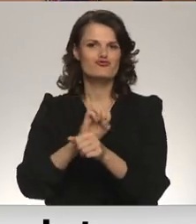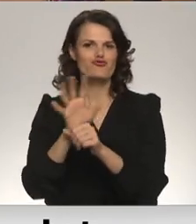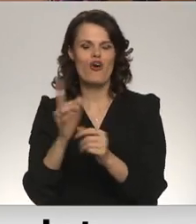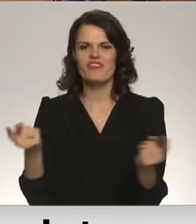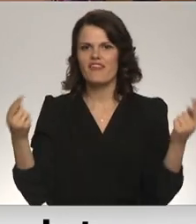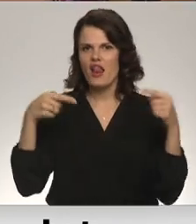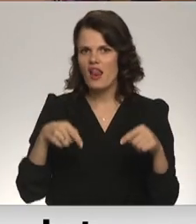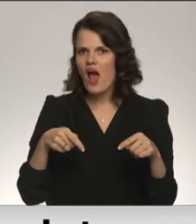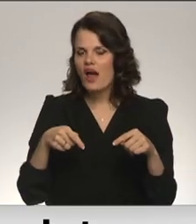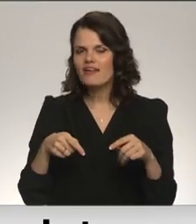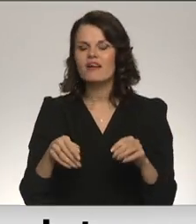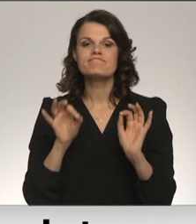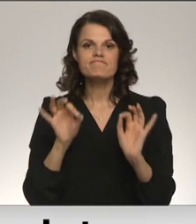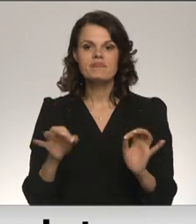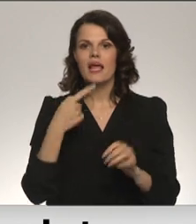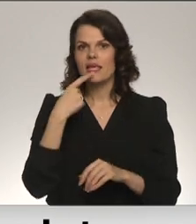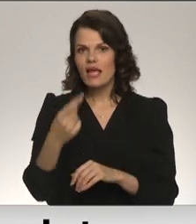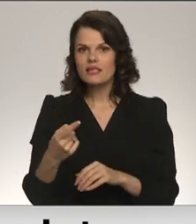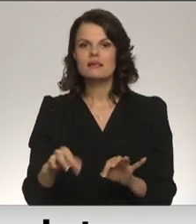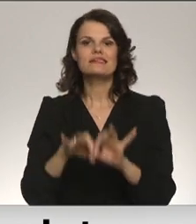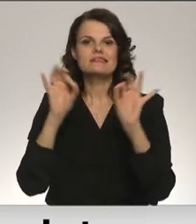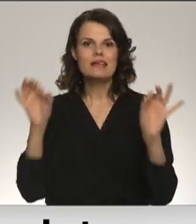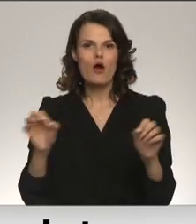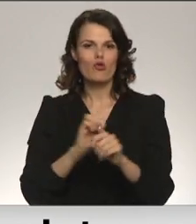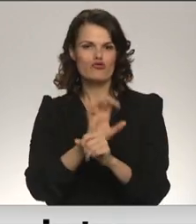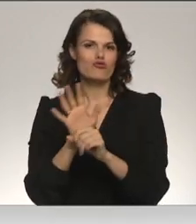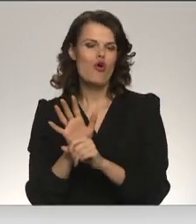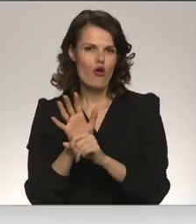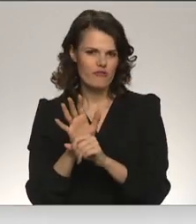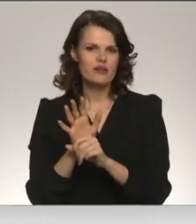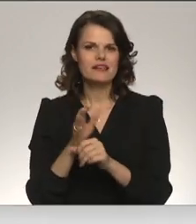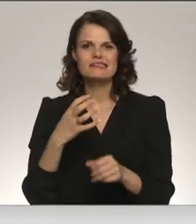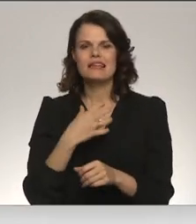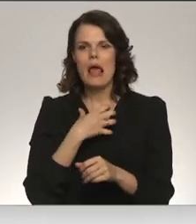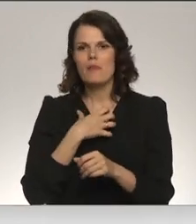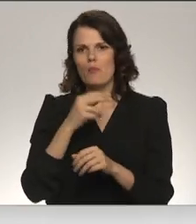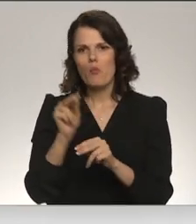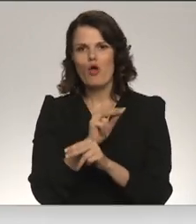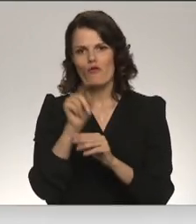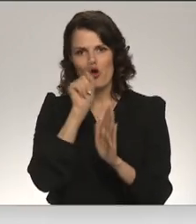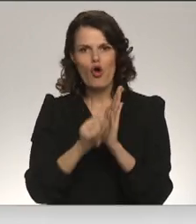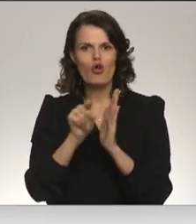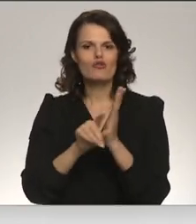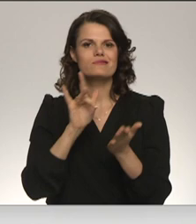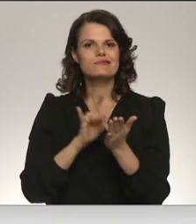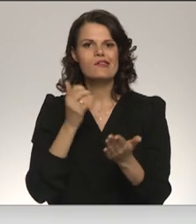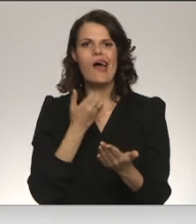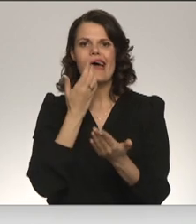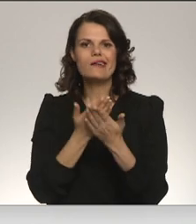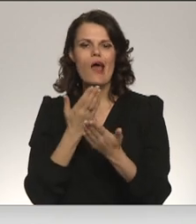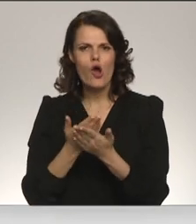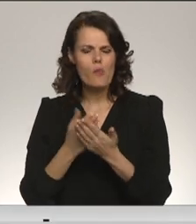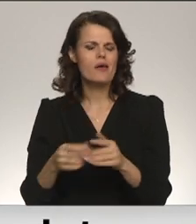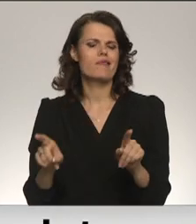rādītājiem. Jāsaka tā, ka uzsākoties pandēmijai slimība profilakses un kontrols centra rekomendācijas ir